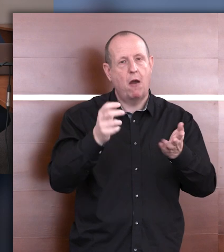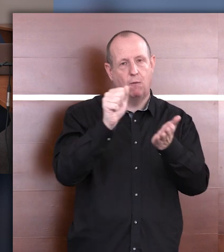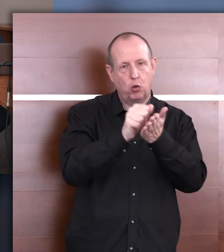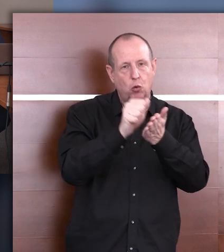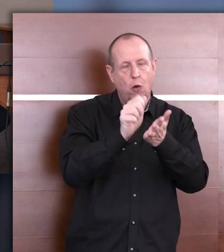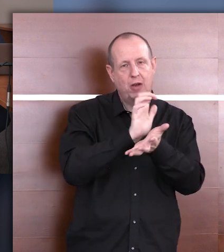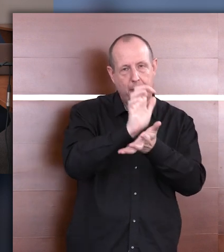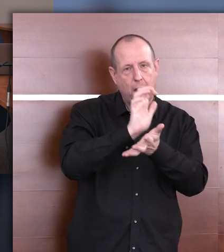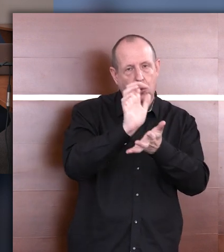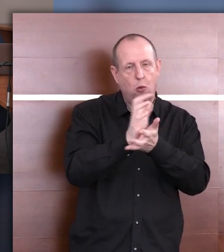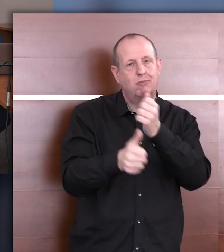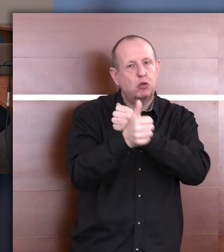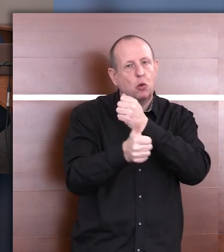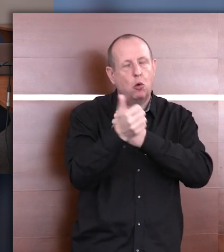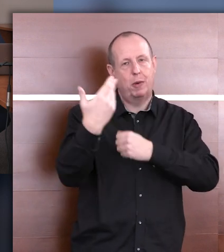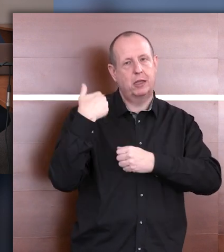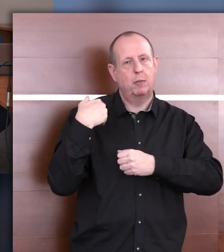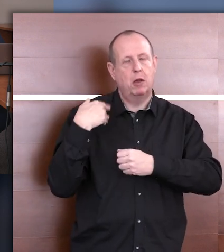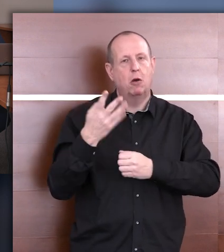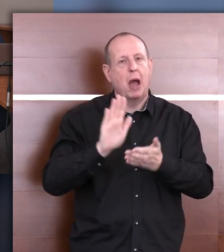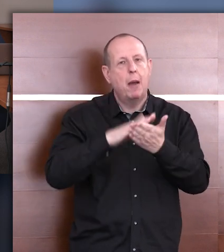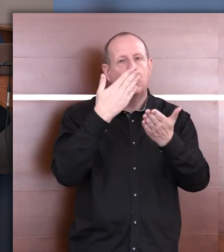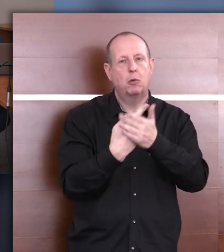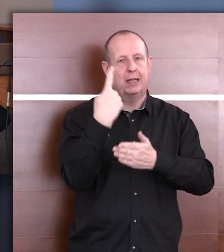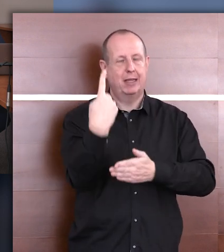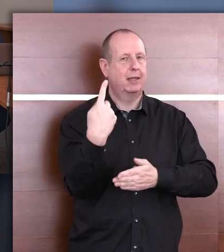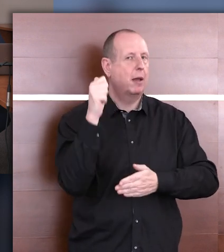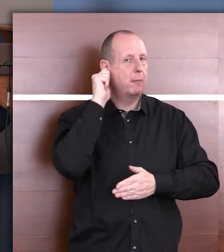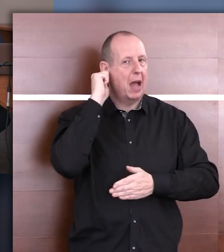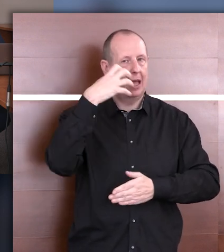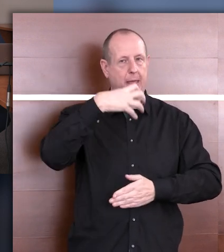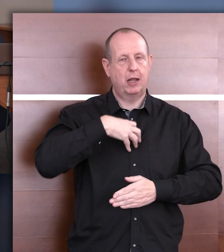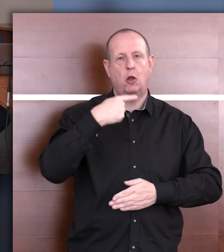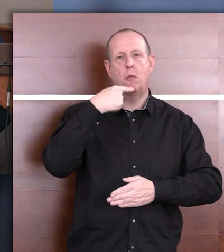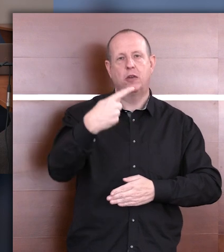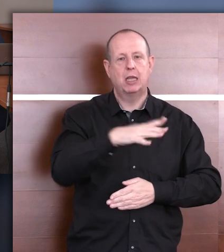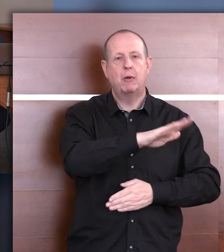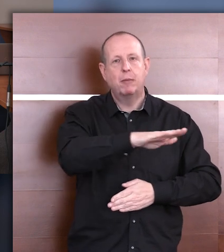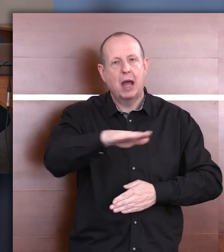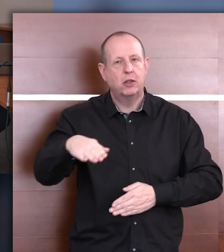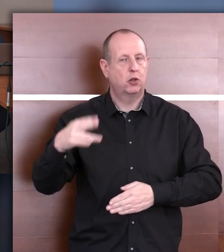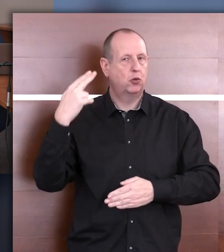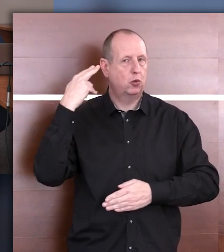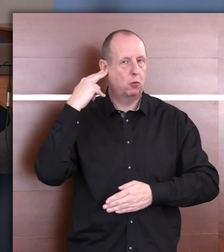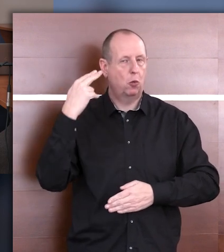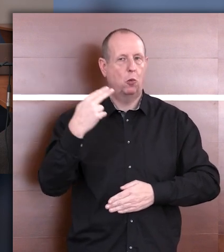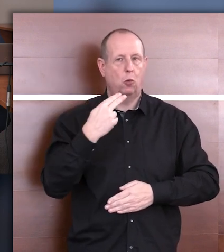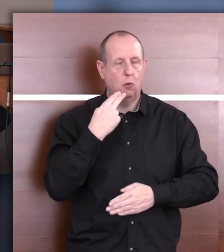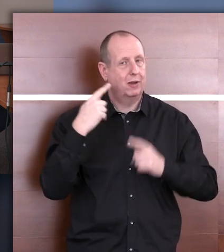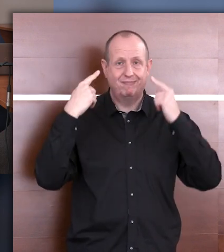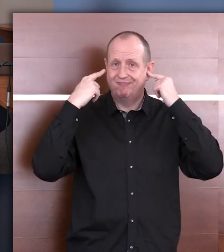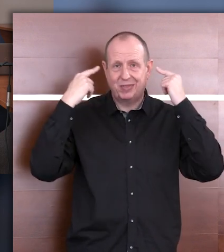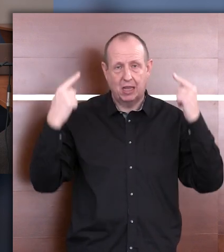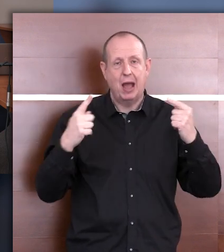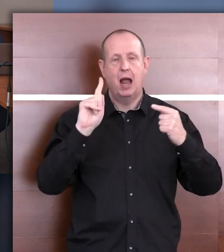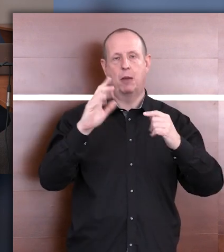dokumencie ten przykład odczytacie. Jedna z pań dyrektor jednej ze szkół powiedziała, że dzieci niesłyszące, które komunikują się w